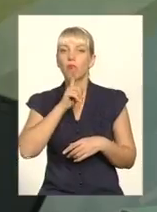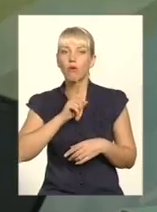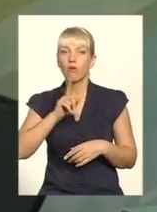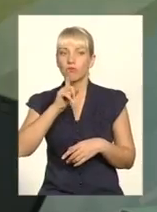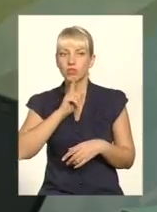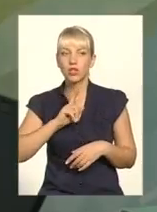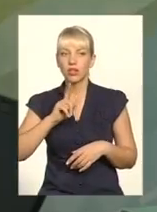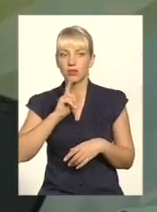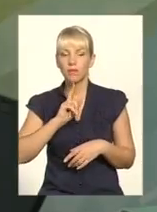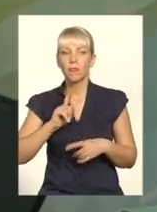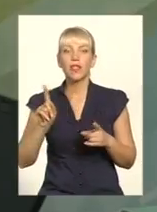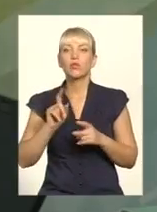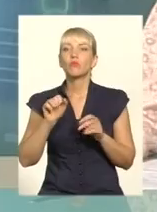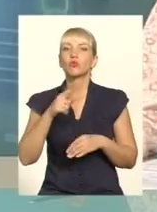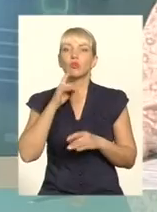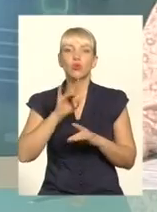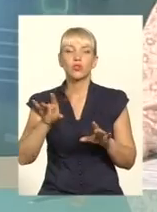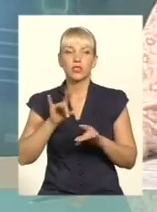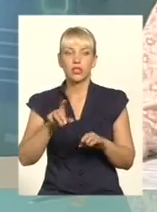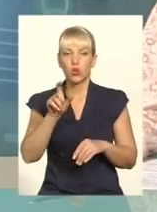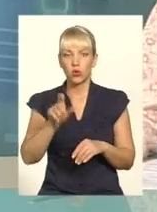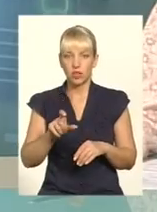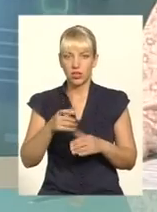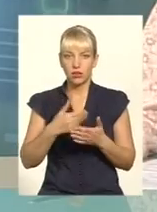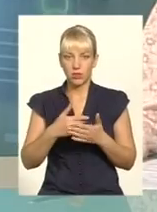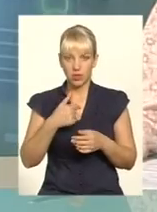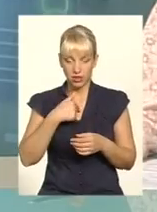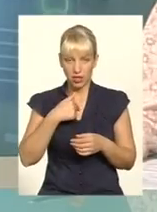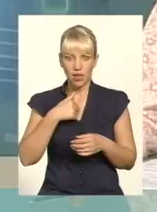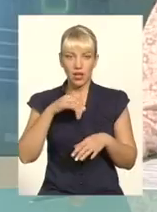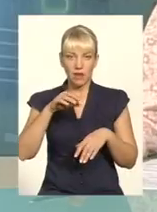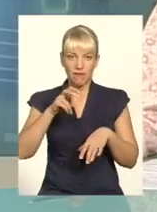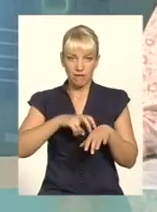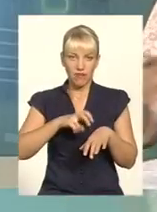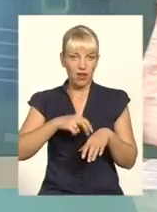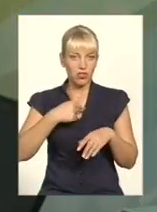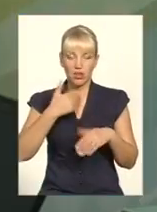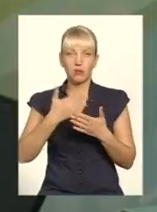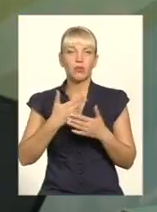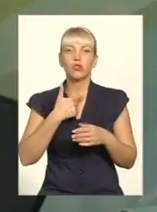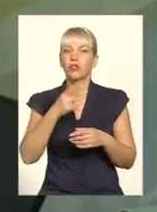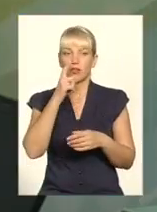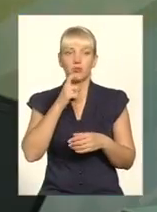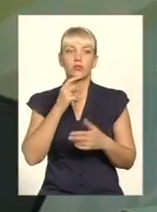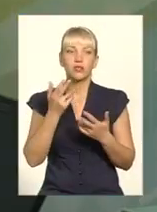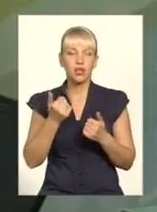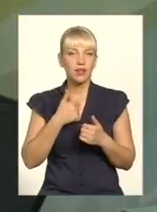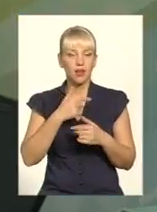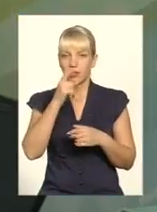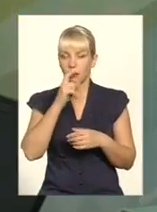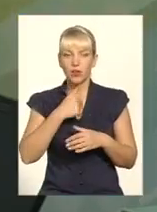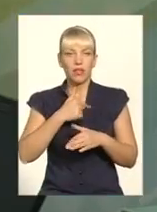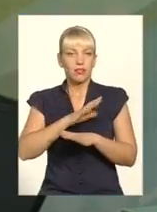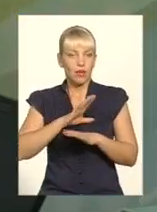говорять, що їм може розказати людина, наприклад, я психіатр, якщо я там не була і не розумію. Так, безумовно, я не